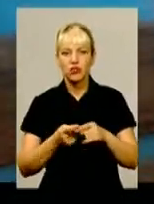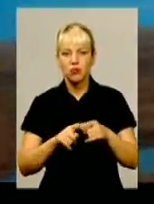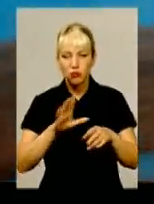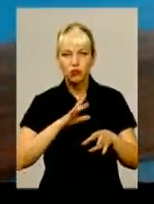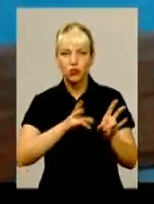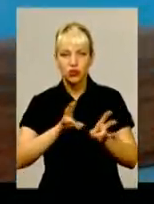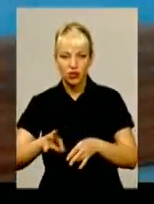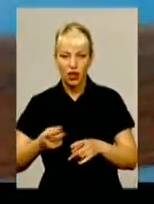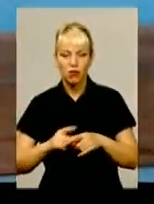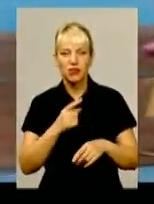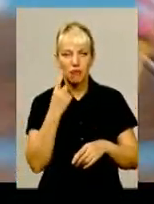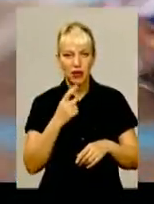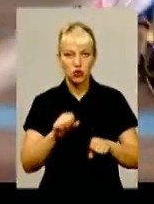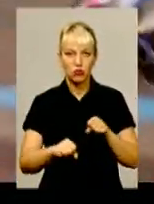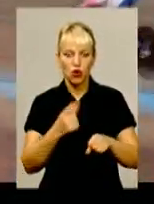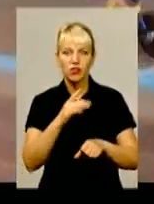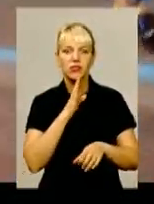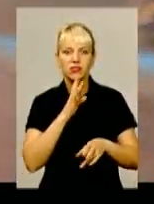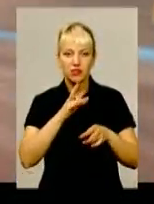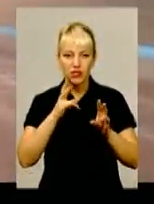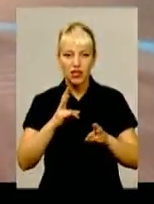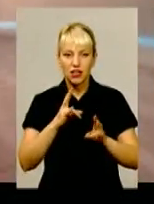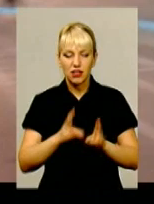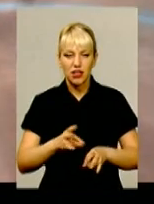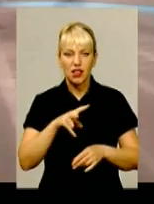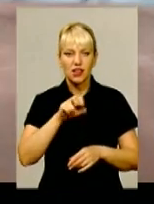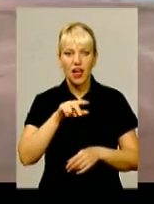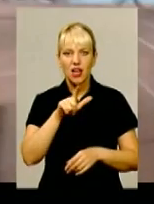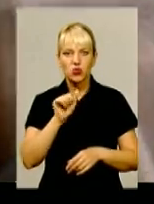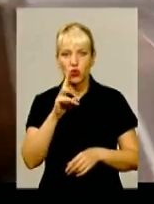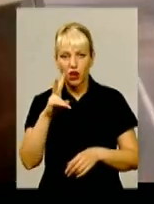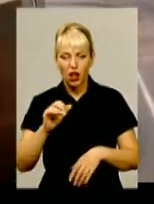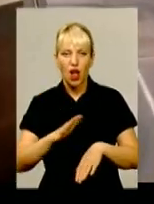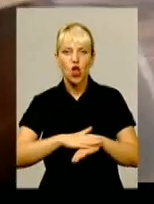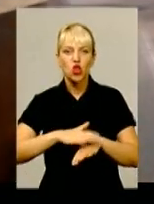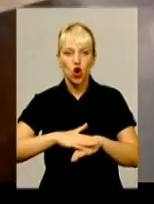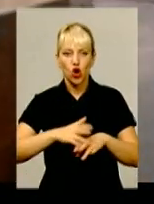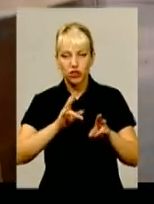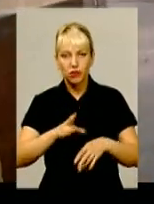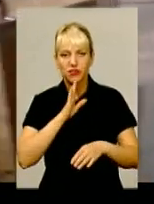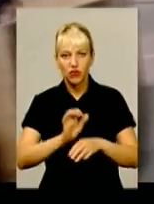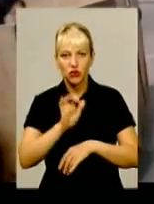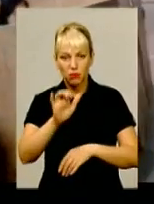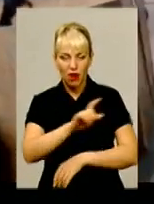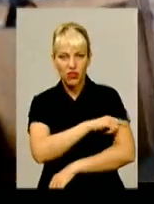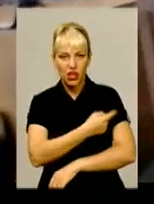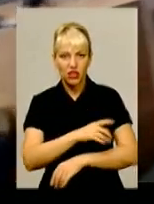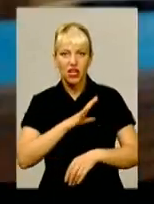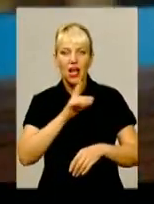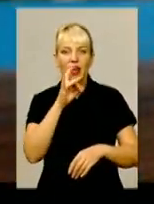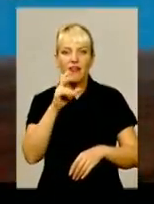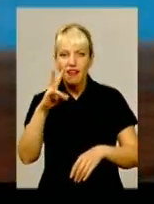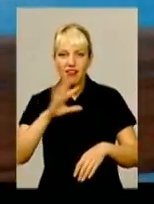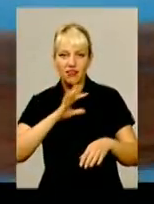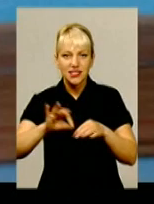травм. На пробному заїзді одна з наших велосипедисток Ірина Лазурка травмувала ногу. Дівчину відправили до лікарні, рану довелося зашивати.